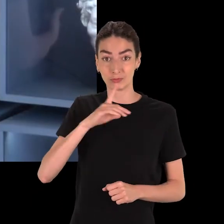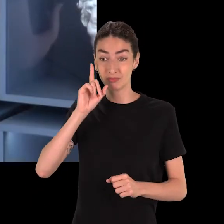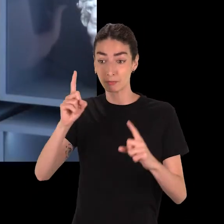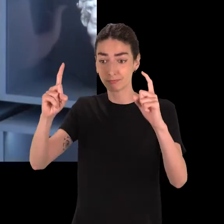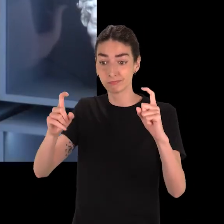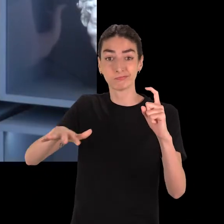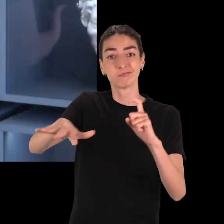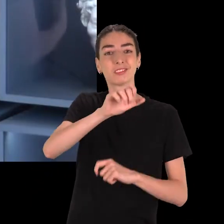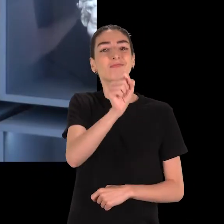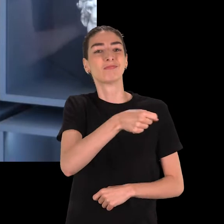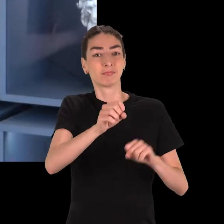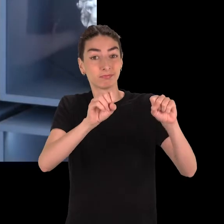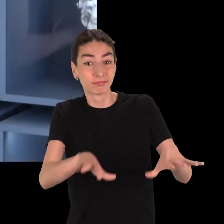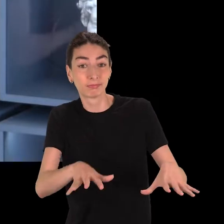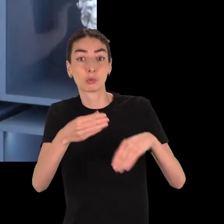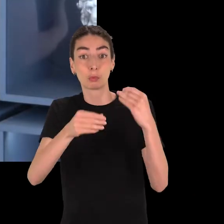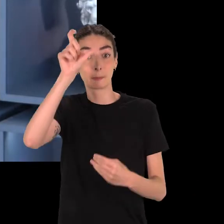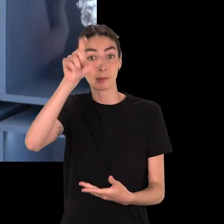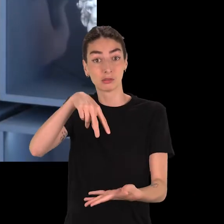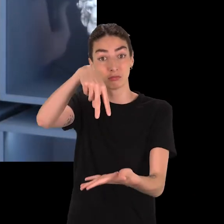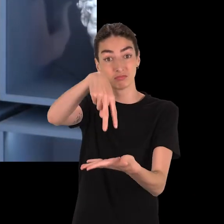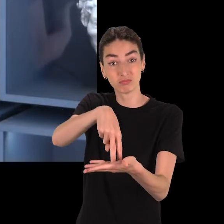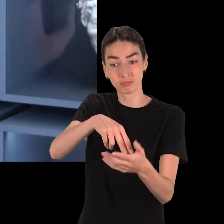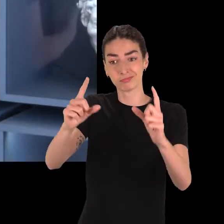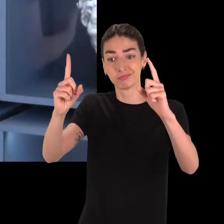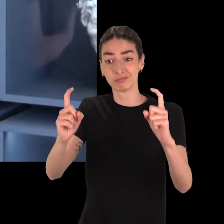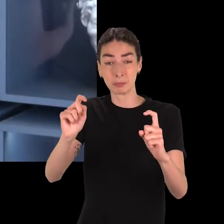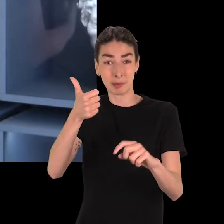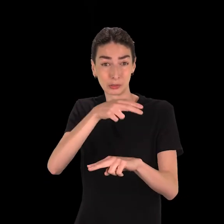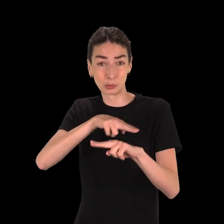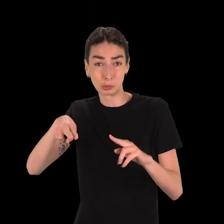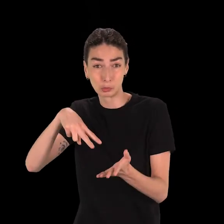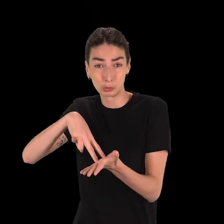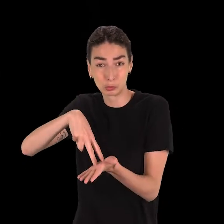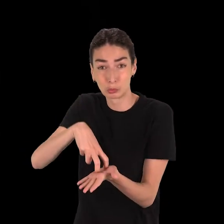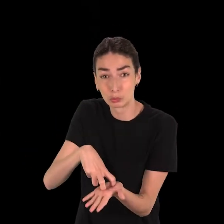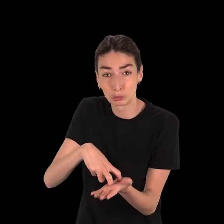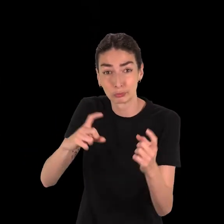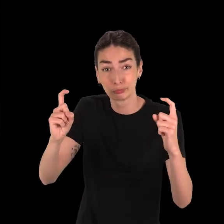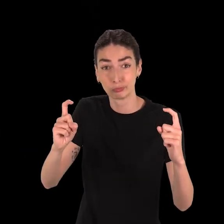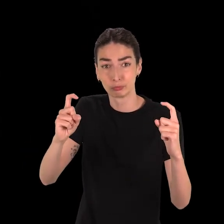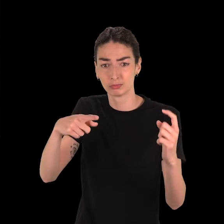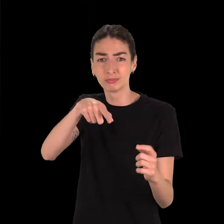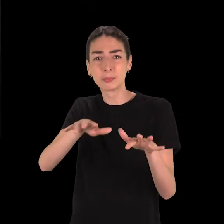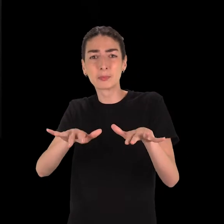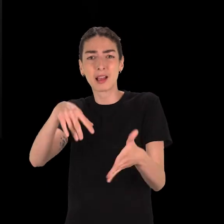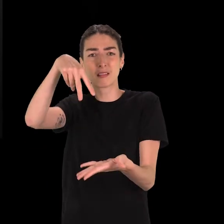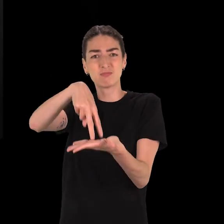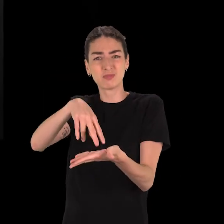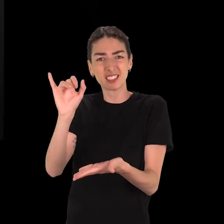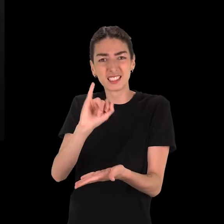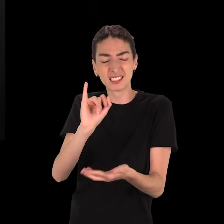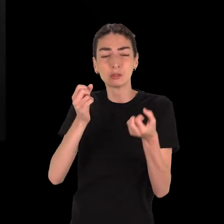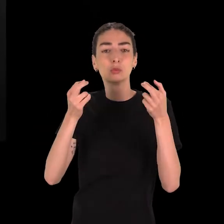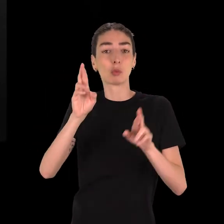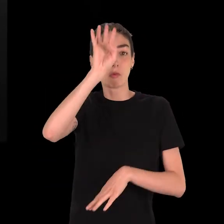pas rare de représenter des femmes partiellement dénudées, agenouillées au pied d'un trophée ou d'un personnage, comme on le voit ici. Il ne reste que les pieds de